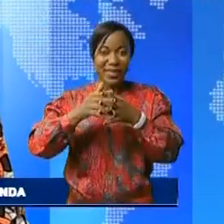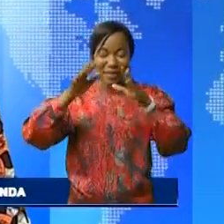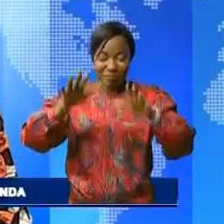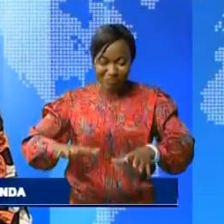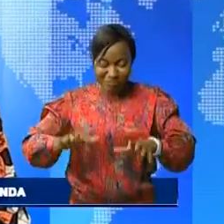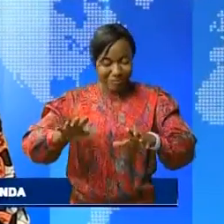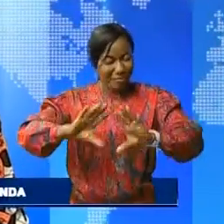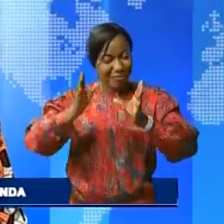merci de l'avoir suivi.